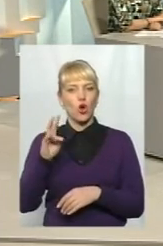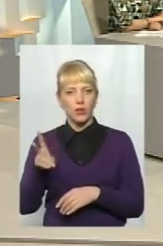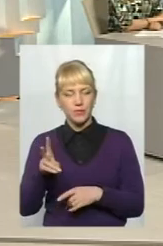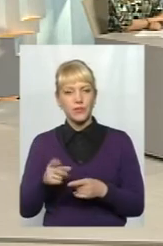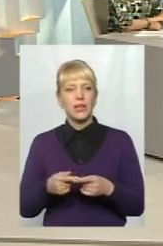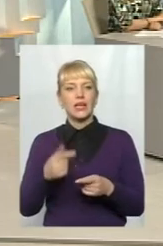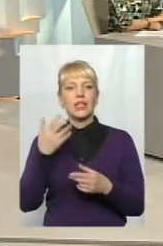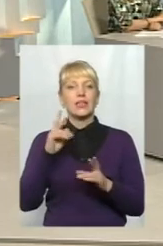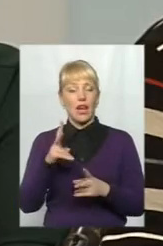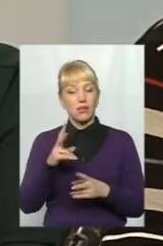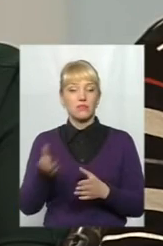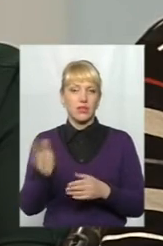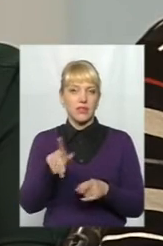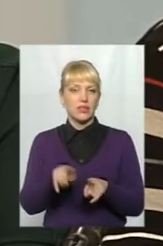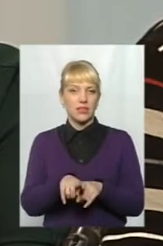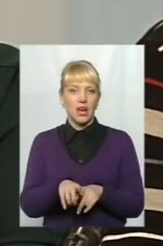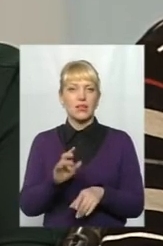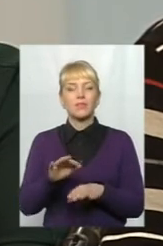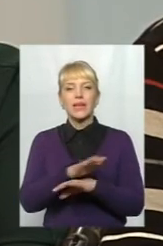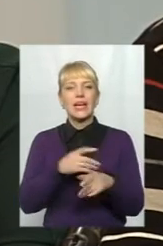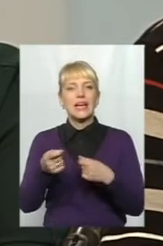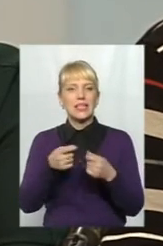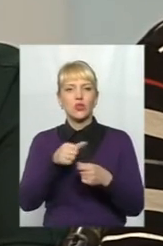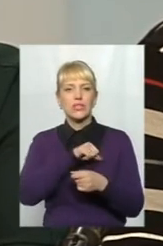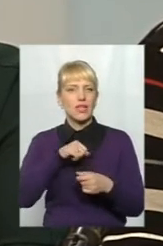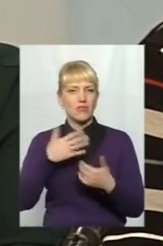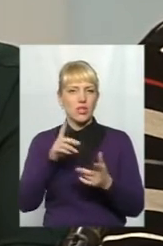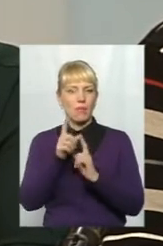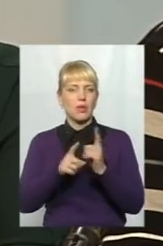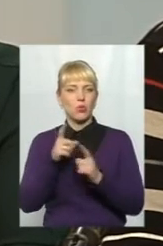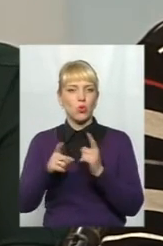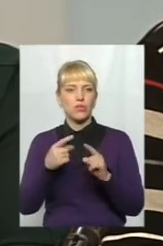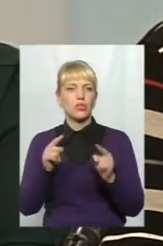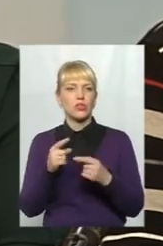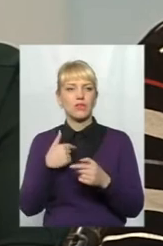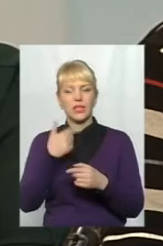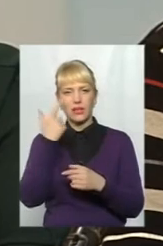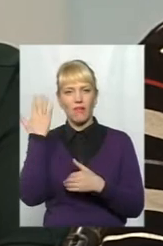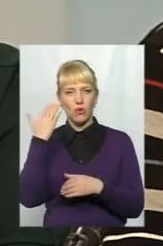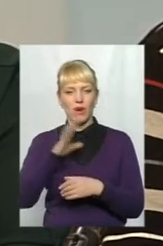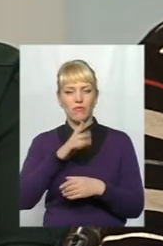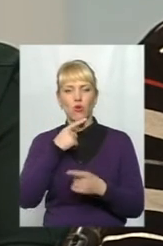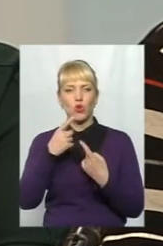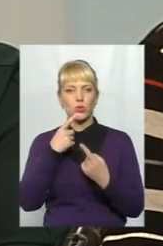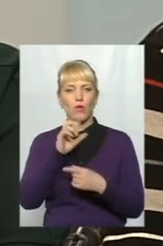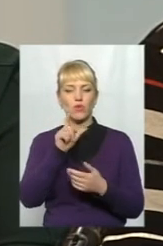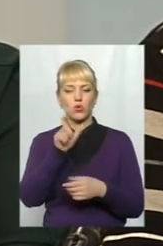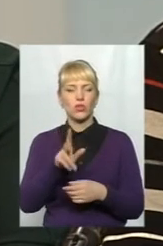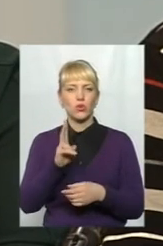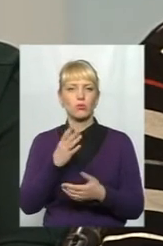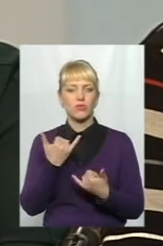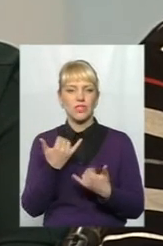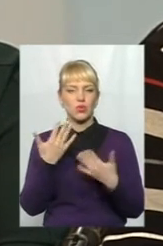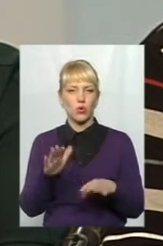як, давайте так, в принципі, ринок вже сам перебудовується. Що перебудовується, от надавна мав розмову з однією з людиною, який вже